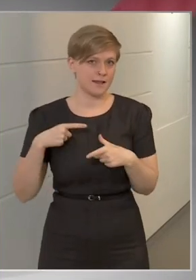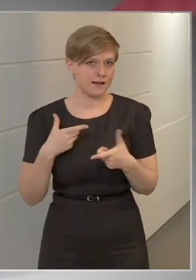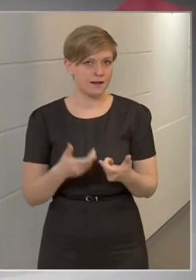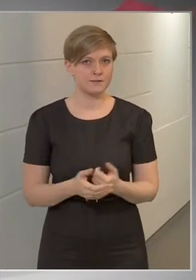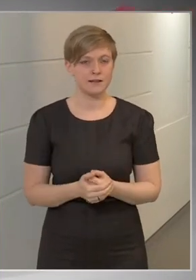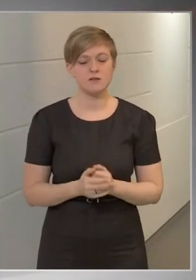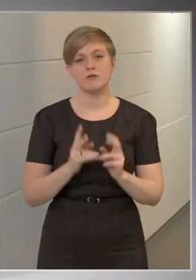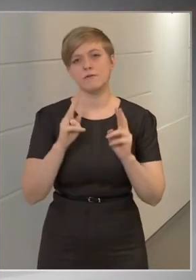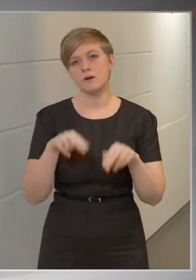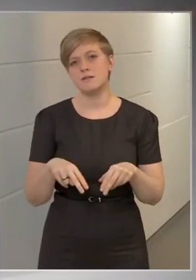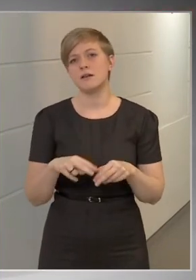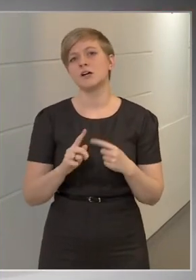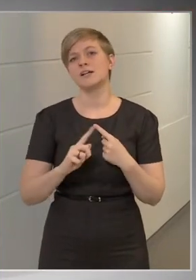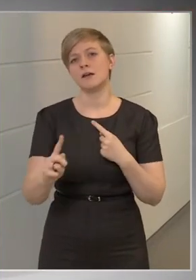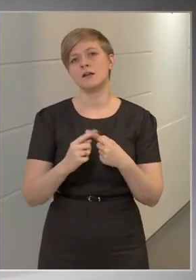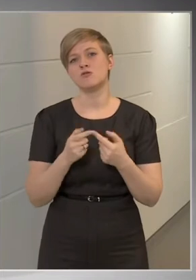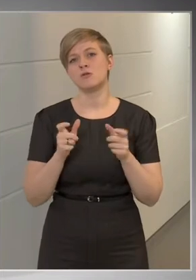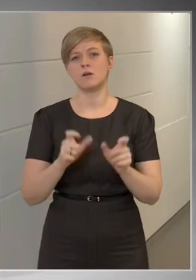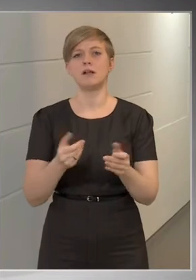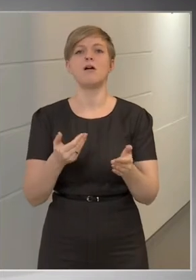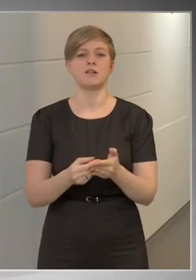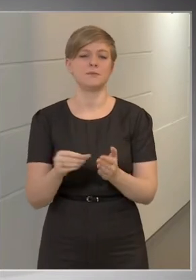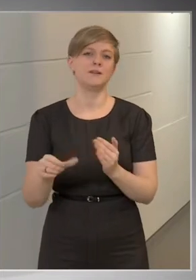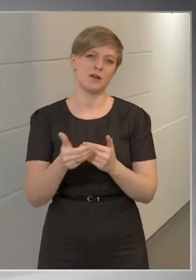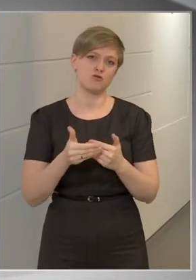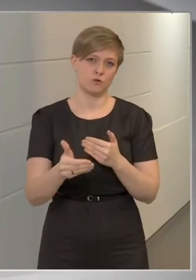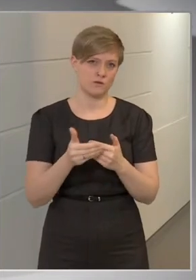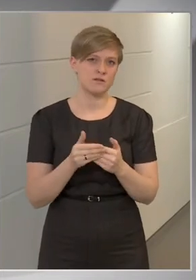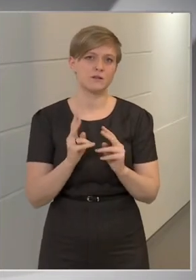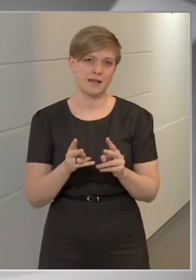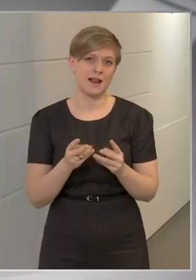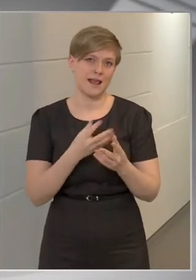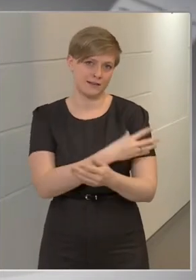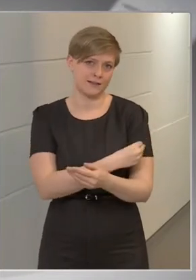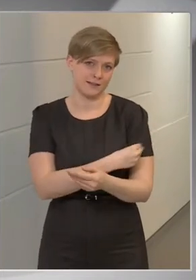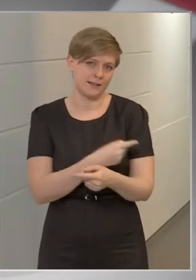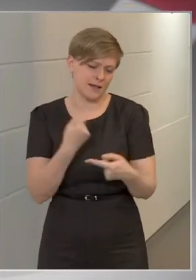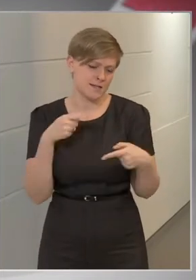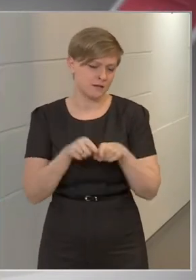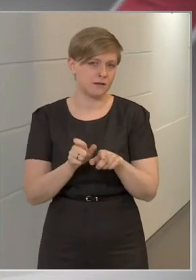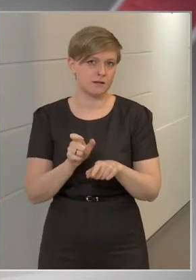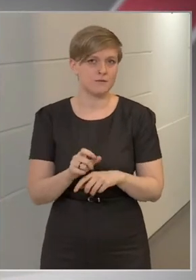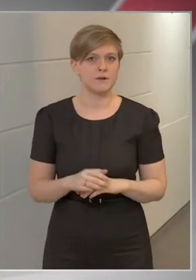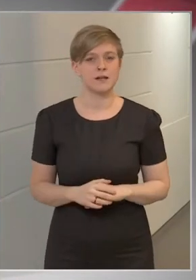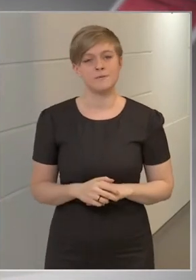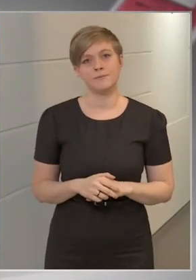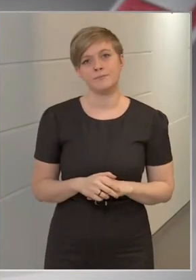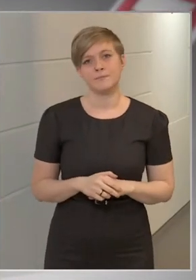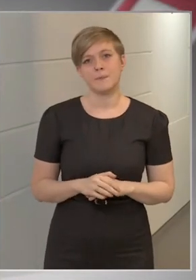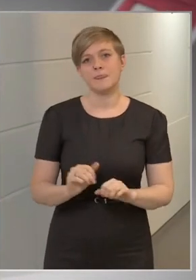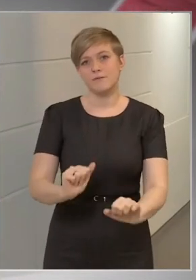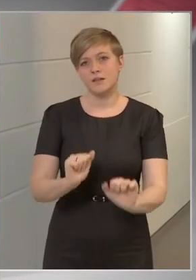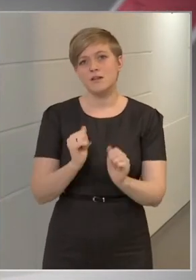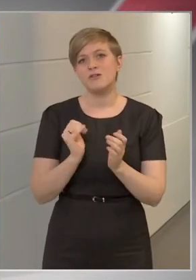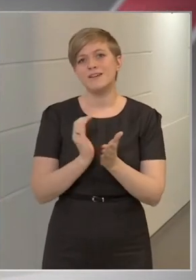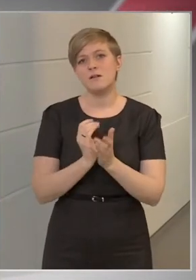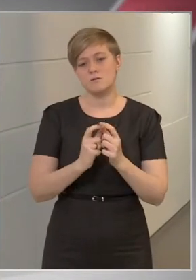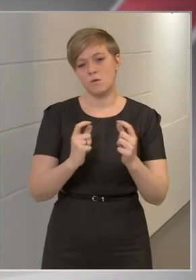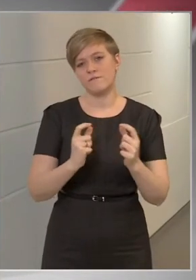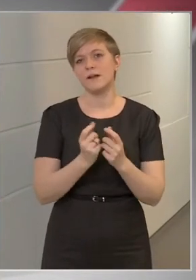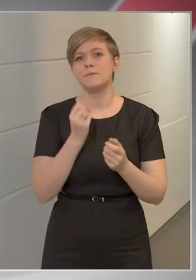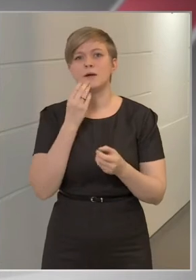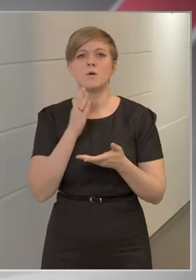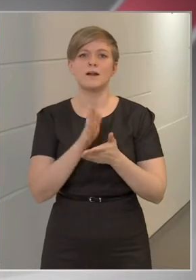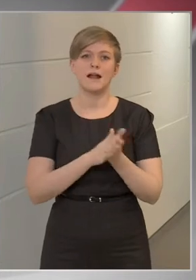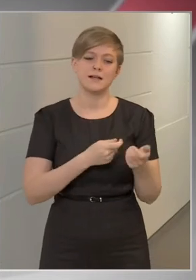És valószínűleg a kijárási korlátozás az, amit majd elsők között kell enyhíteni. Én ezzel egyetértek. A védettségi igazolványt mikor